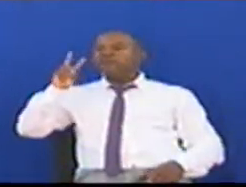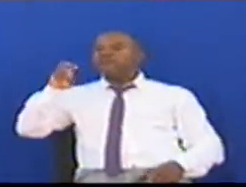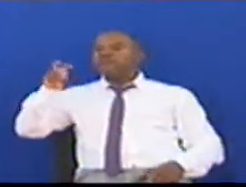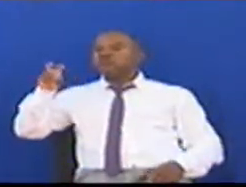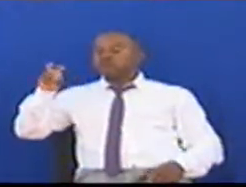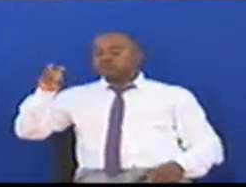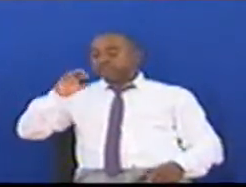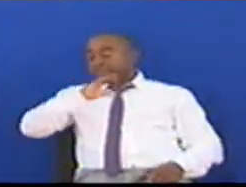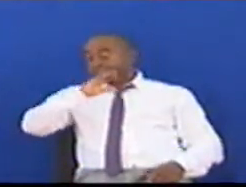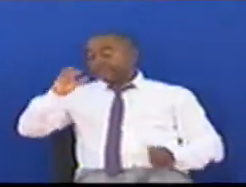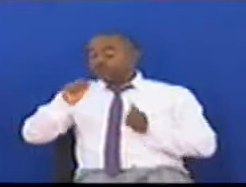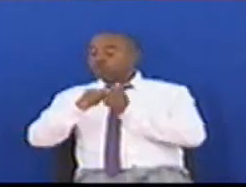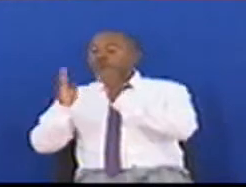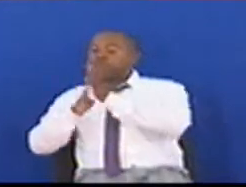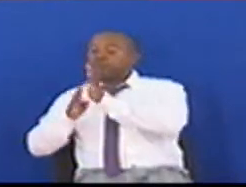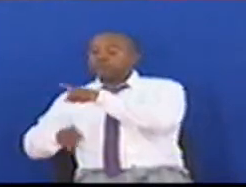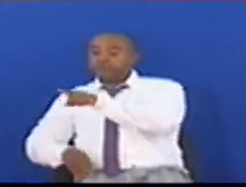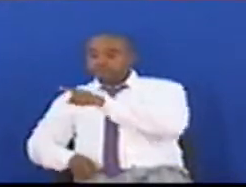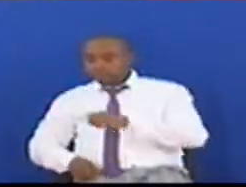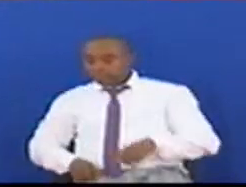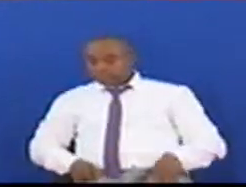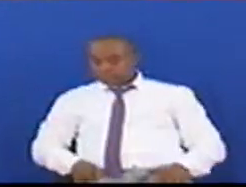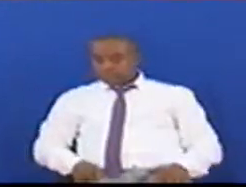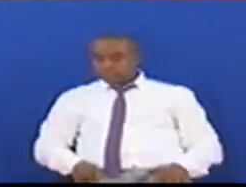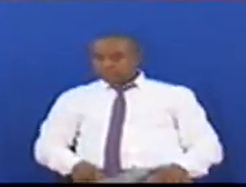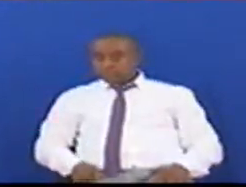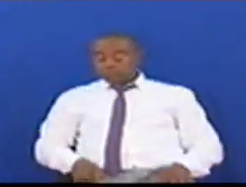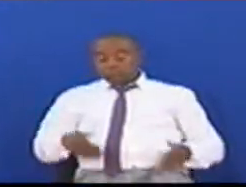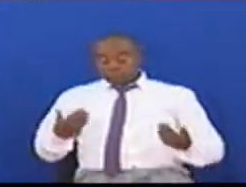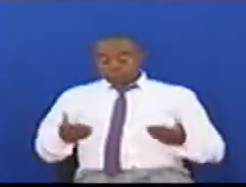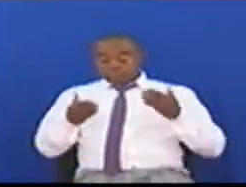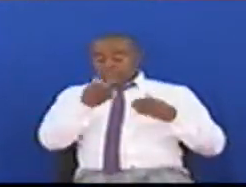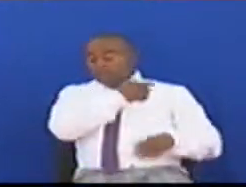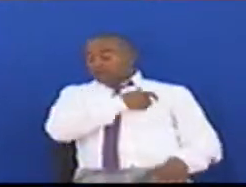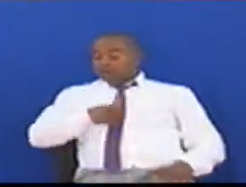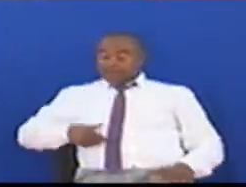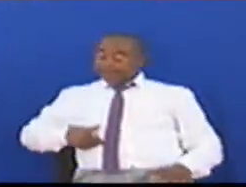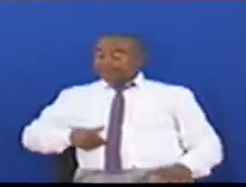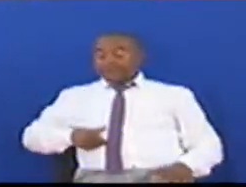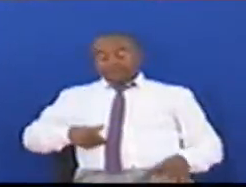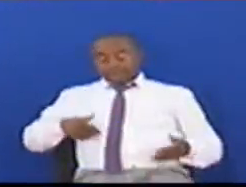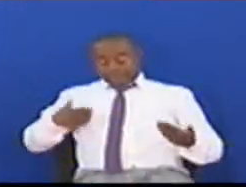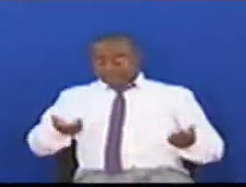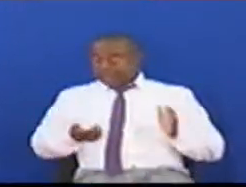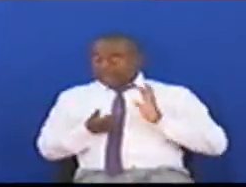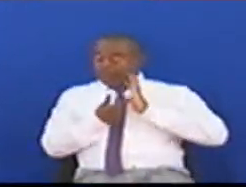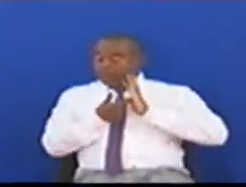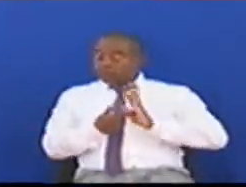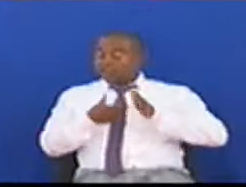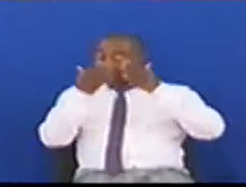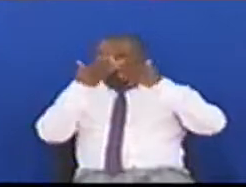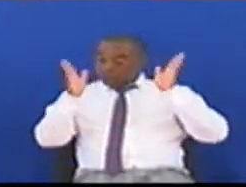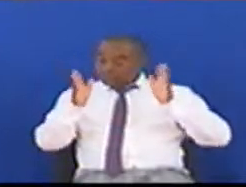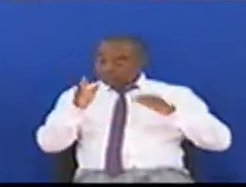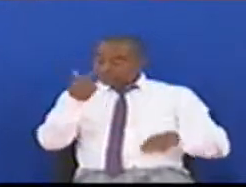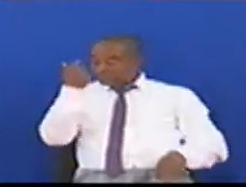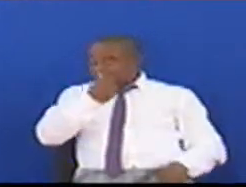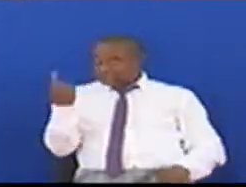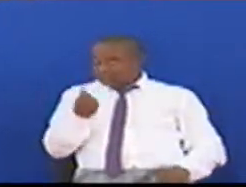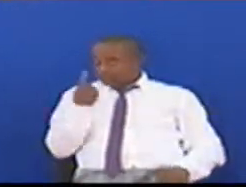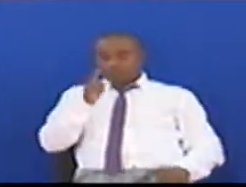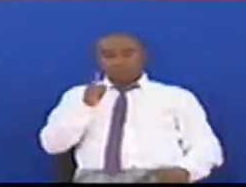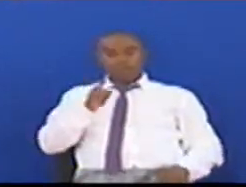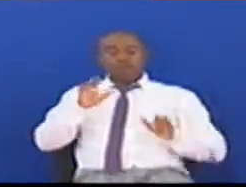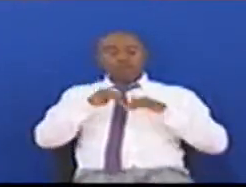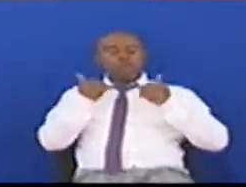Mwishimewa Speaker Mwishimewa Raisi Hamedhirisha Sio Kwa Tanzania Tu Bali Kwa Afrika Na Dunia